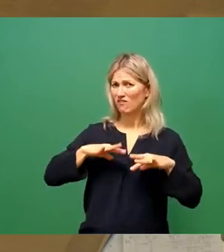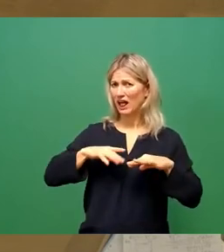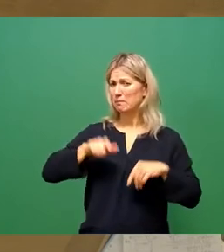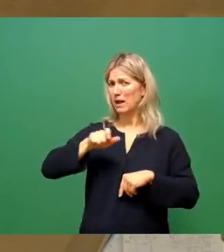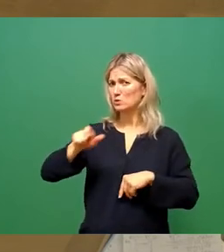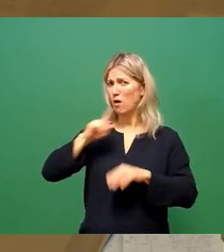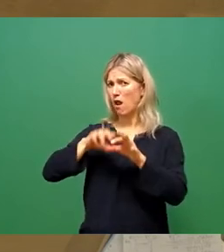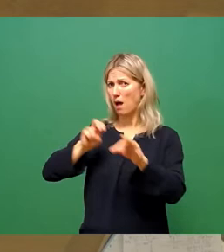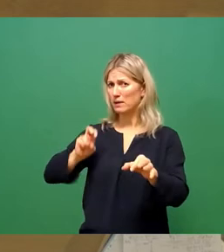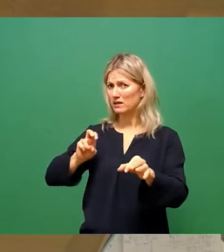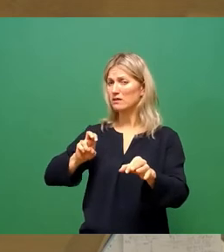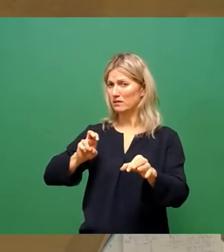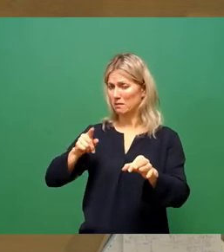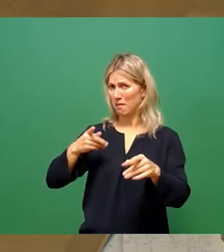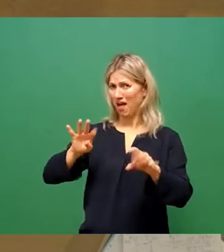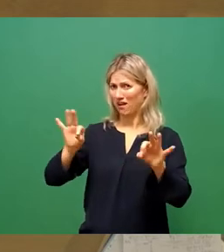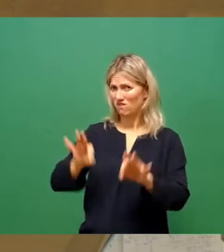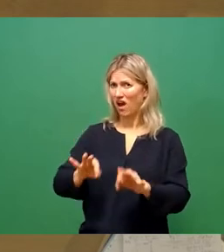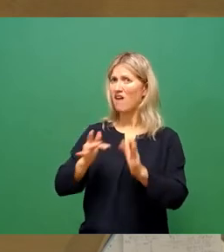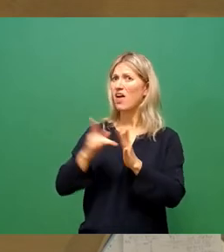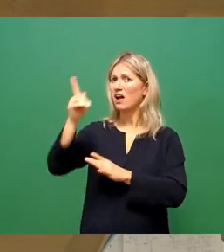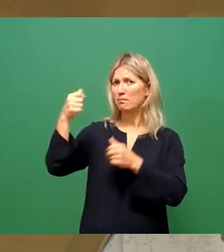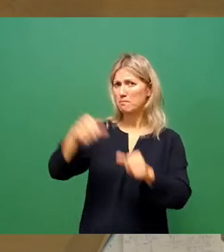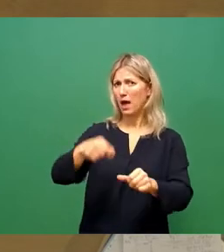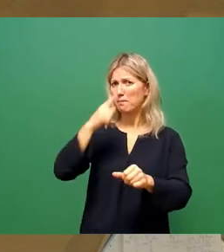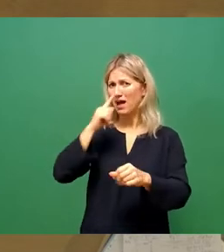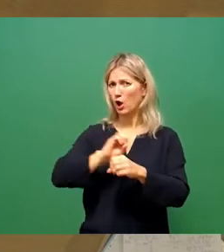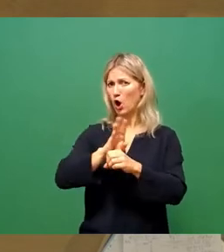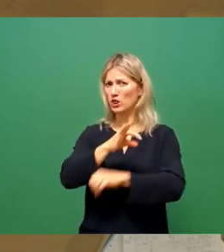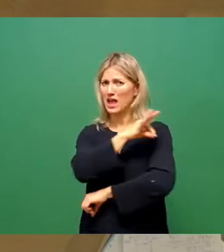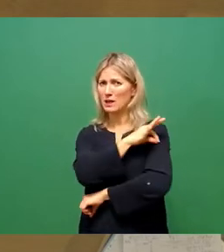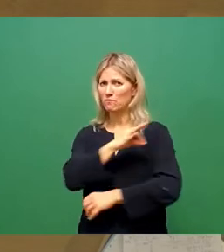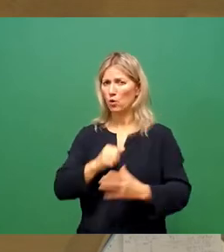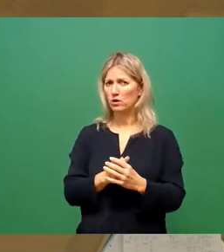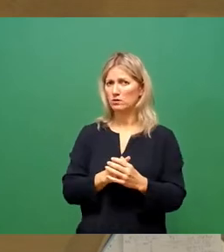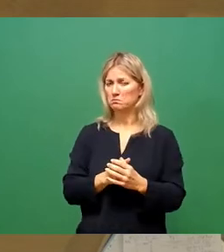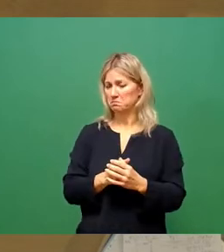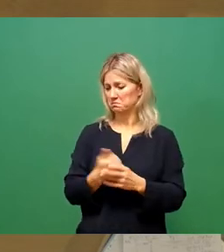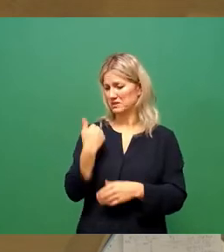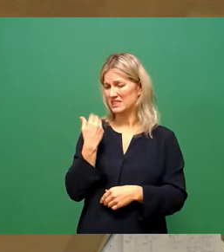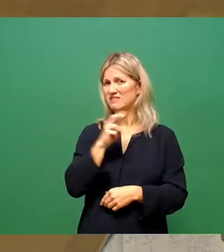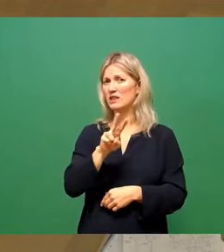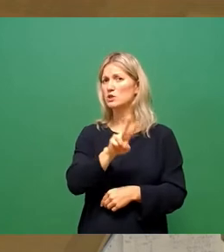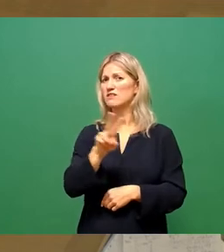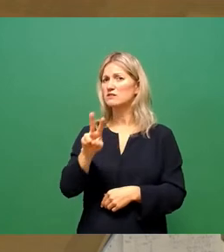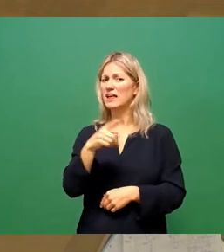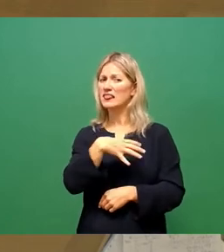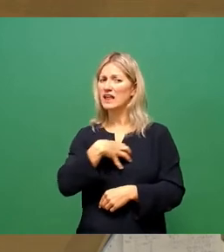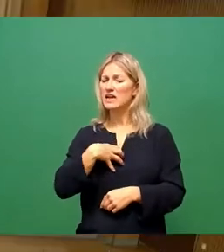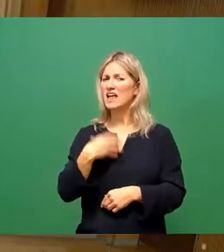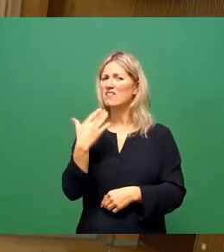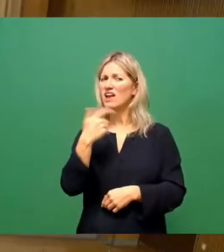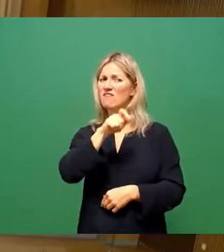noch gefährdeter als bisher? Wie viele Tätigkeitsverbote sind 2022 in Dresden ausgesprochen worden?